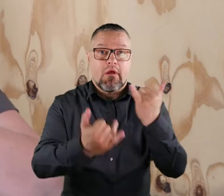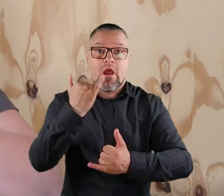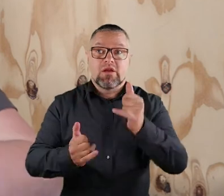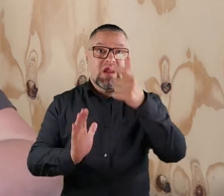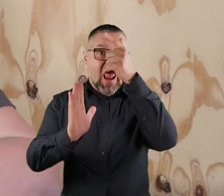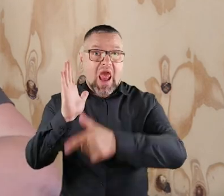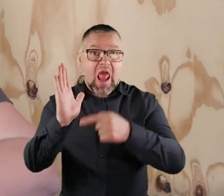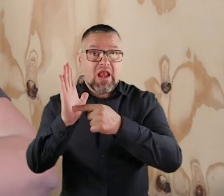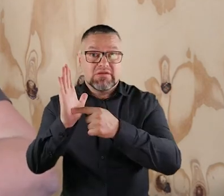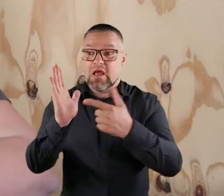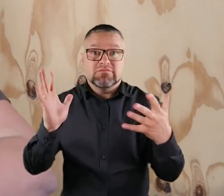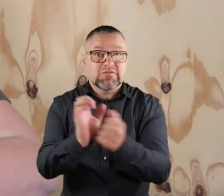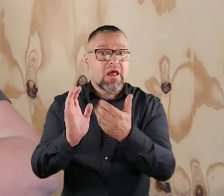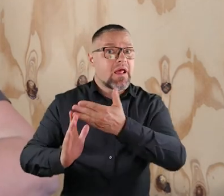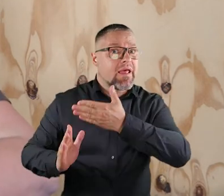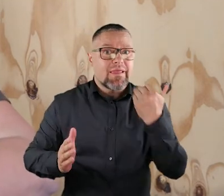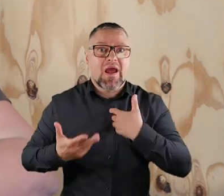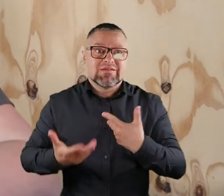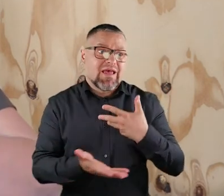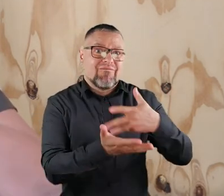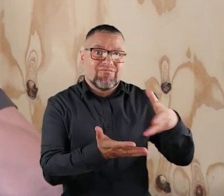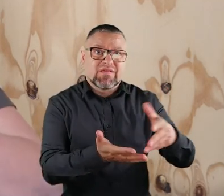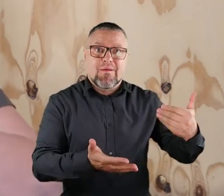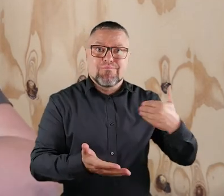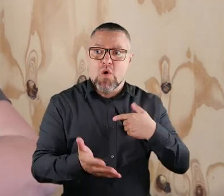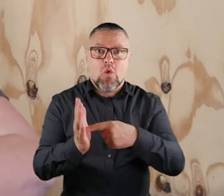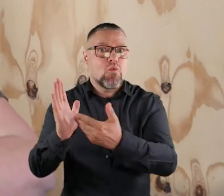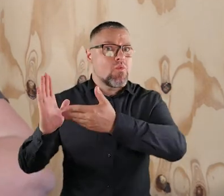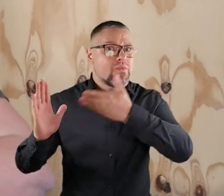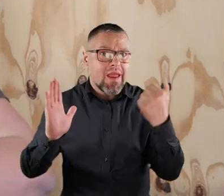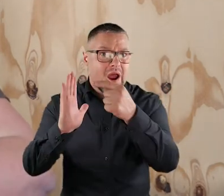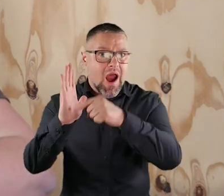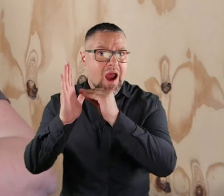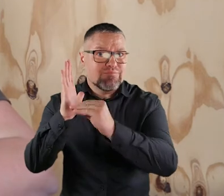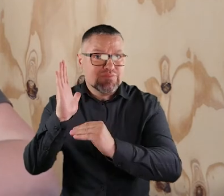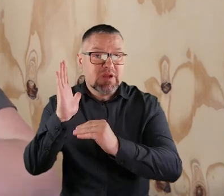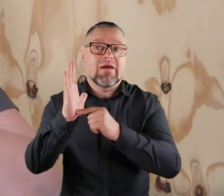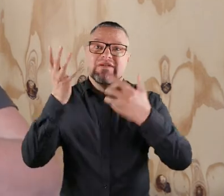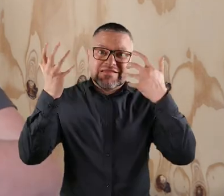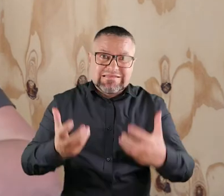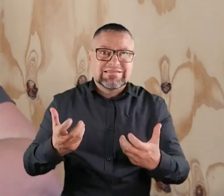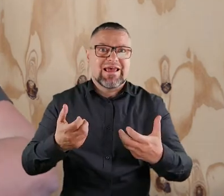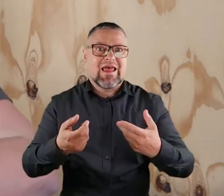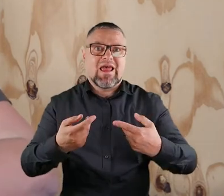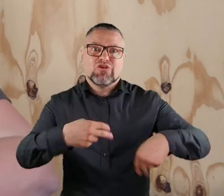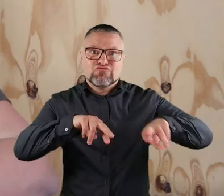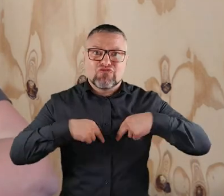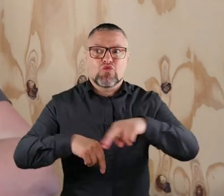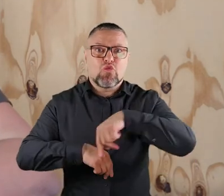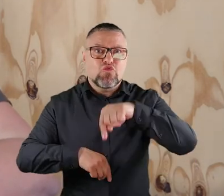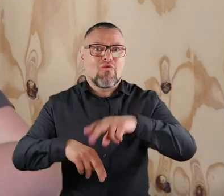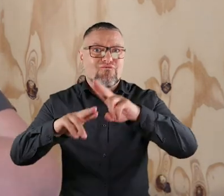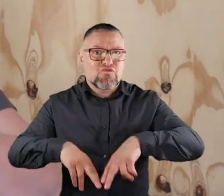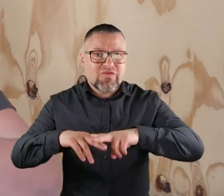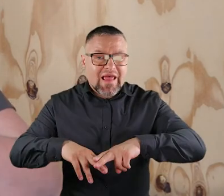więc jeśli na tej liście nie znajdziecie wydatków, który Państwo ponieśliście w związku z leczeniem, a chcielibyście go zrefundować w naszej